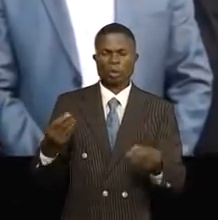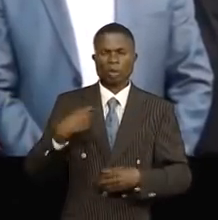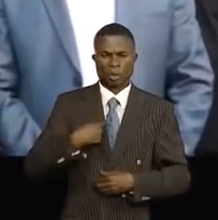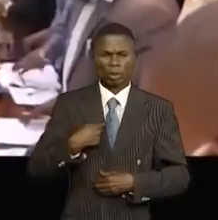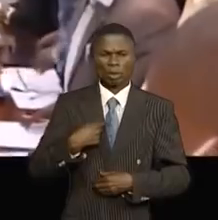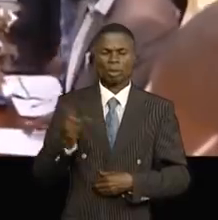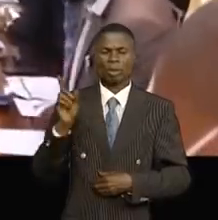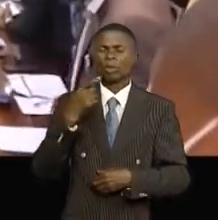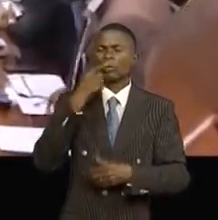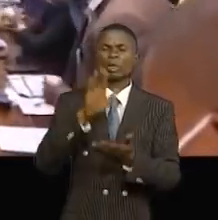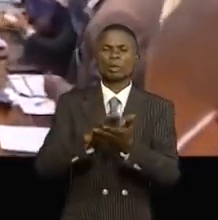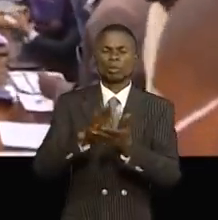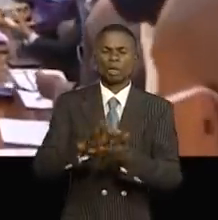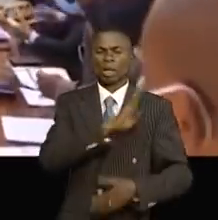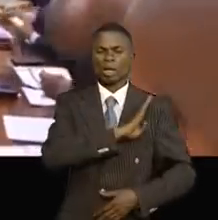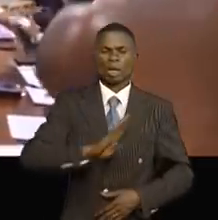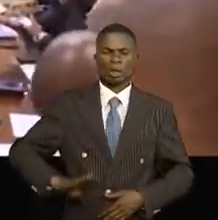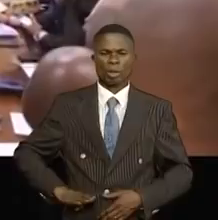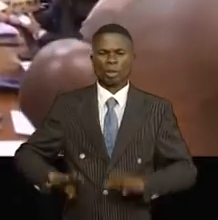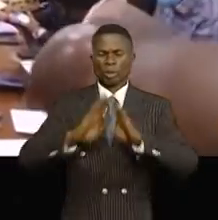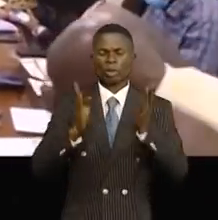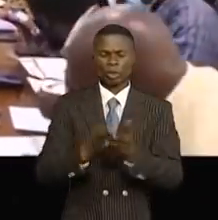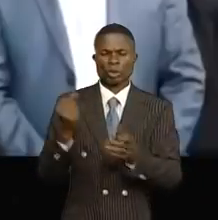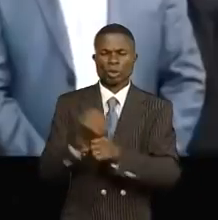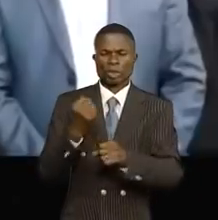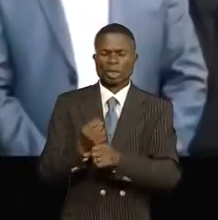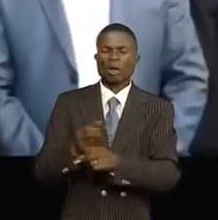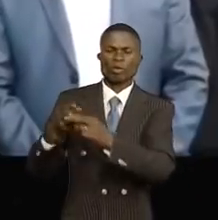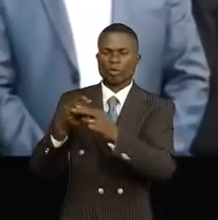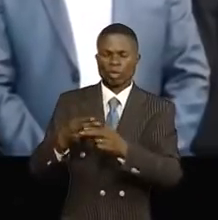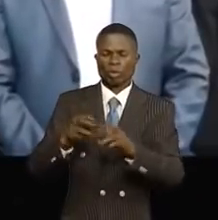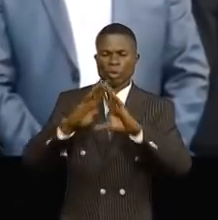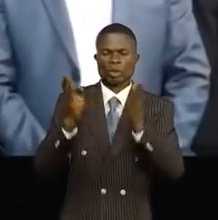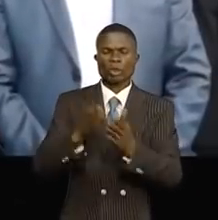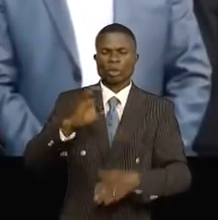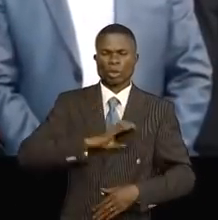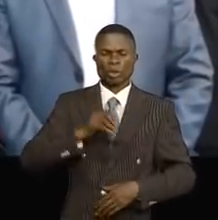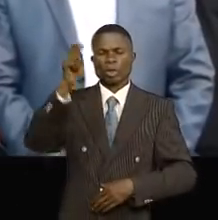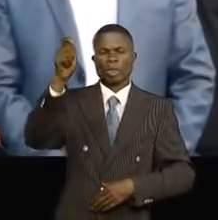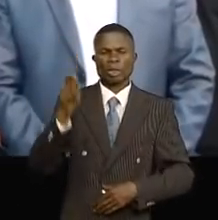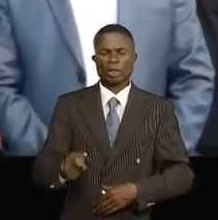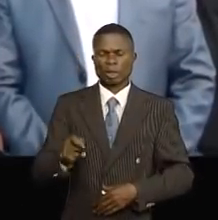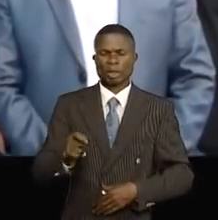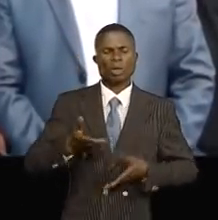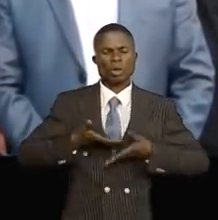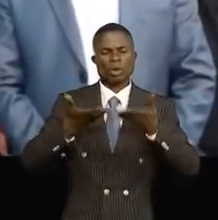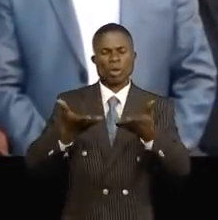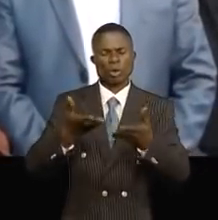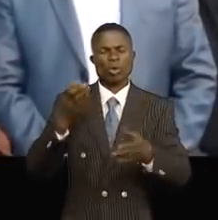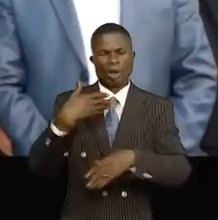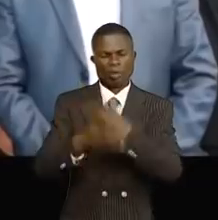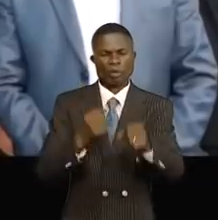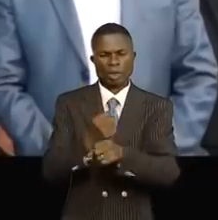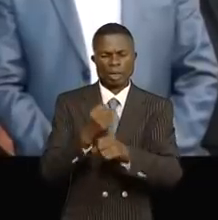félicite d'abord le bourgoumestre, ainsi que tous les services de sécurité, tous nos policiers, nos militaires, qui se donnent à ce travail